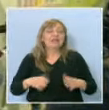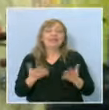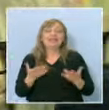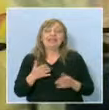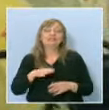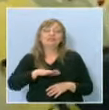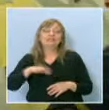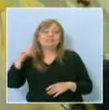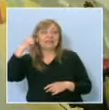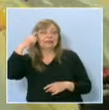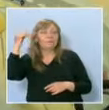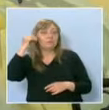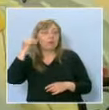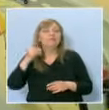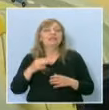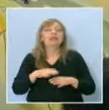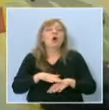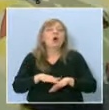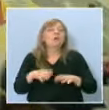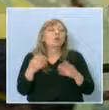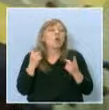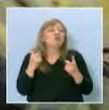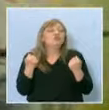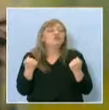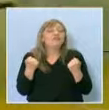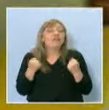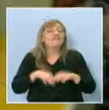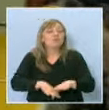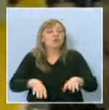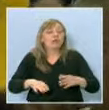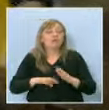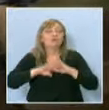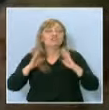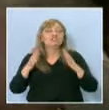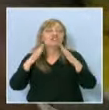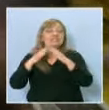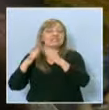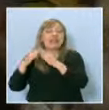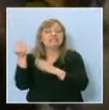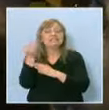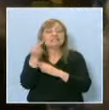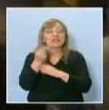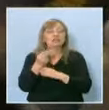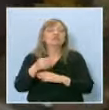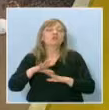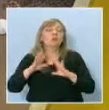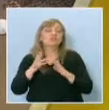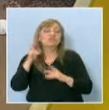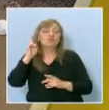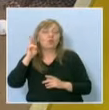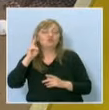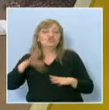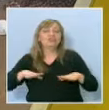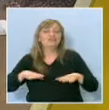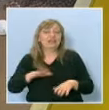припомнят и морските обитатели. Всички сгради са нарисувани от самите учители в градината. Проектът Моят красив и